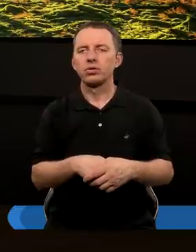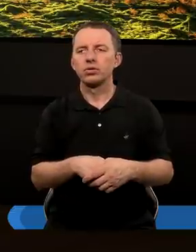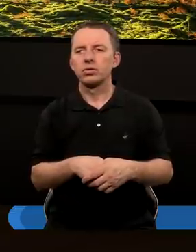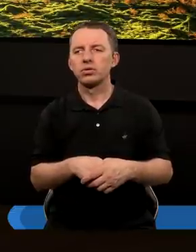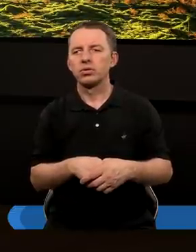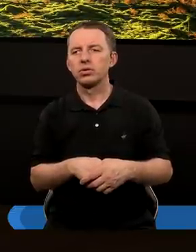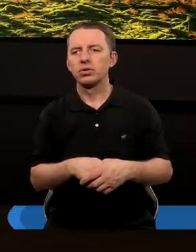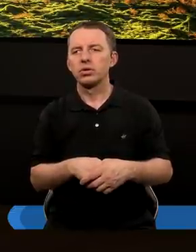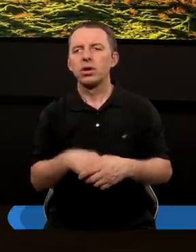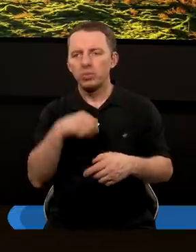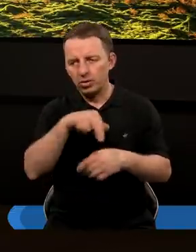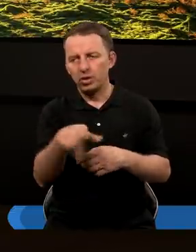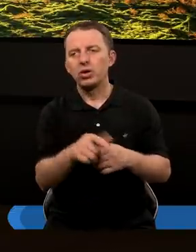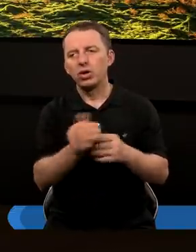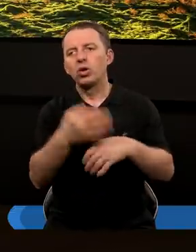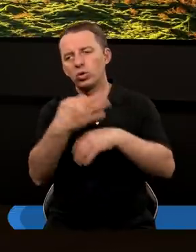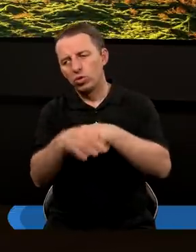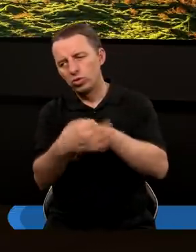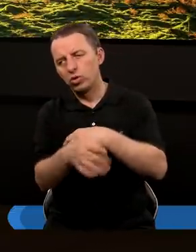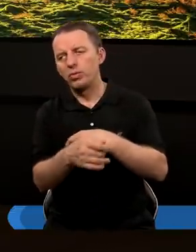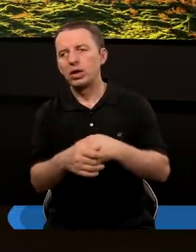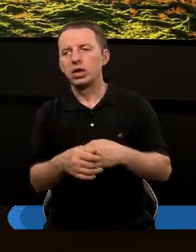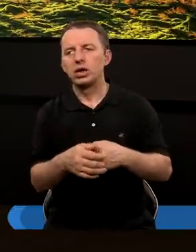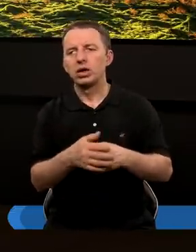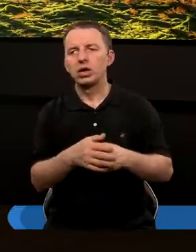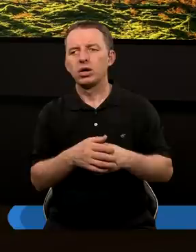trzeci, dochodzimy do powoń mniej więcej naszego studium.